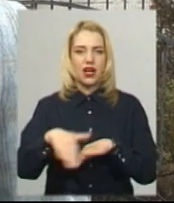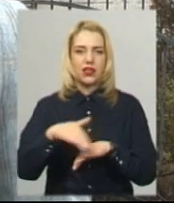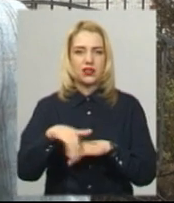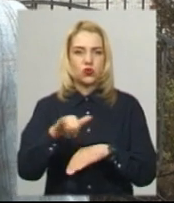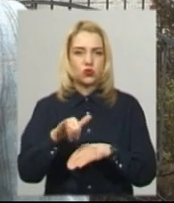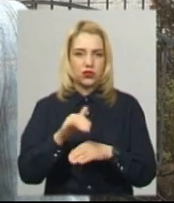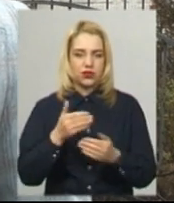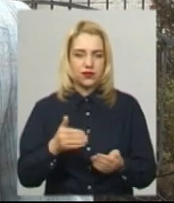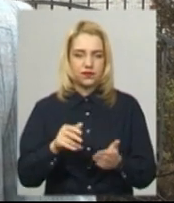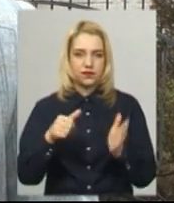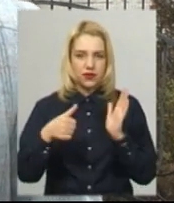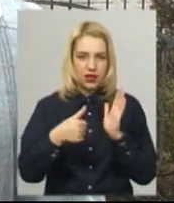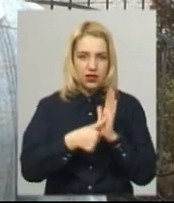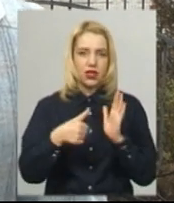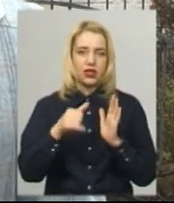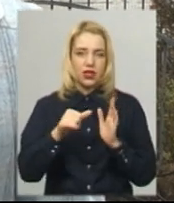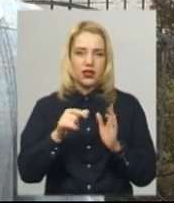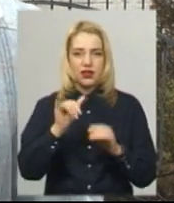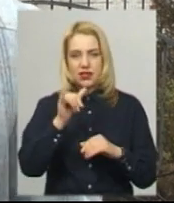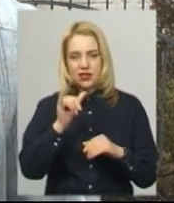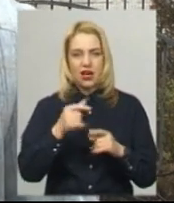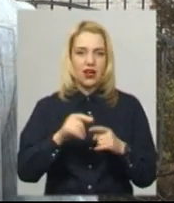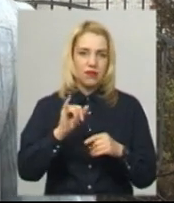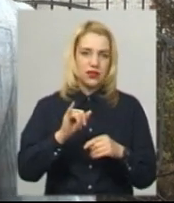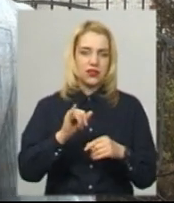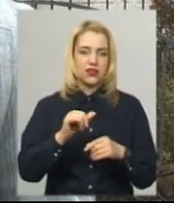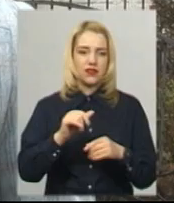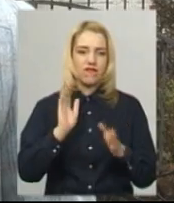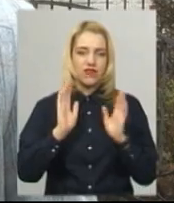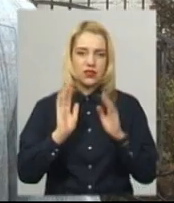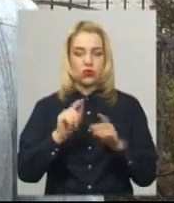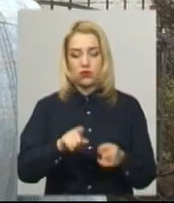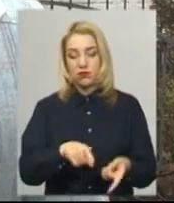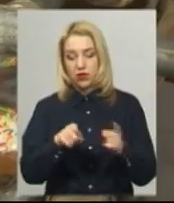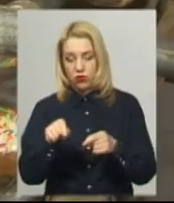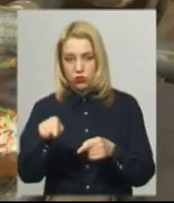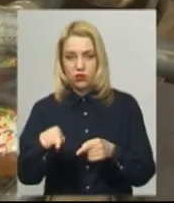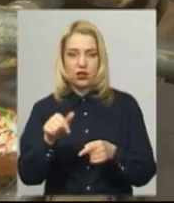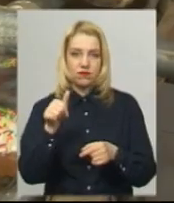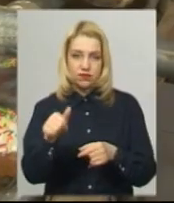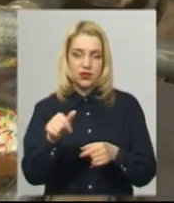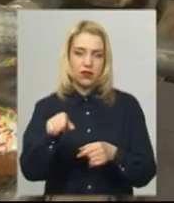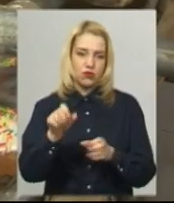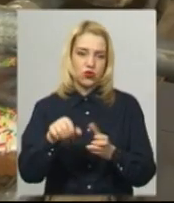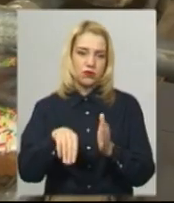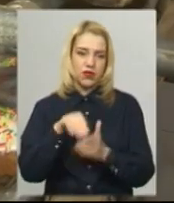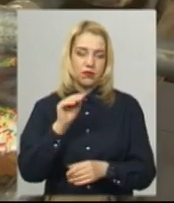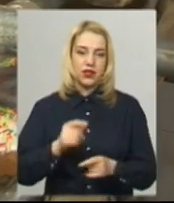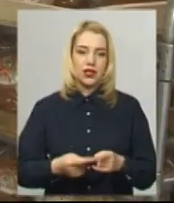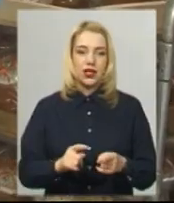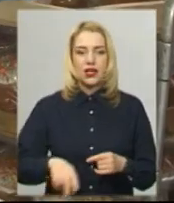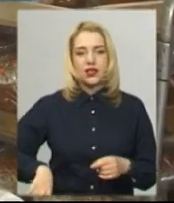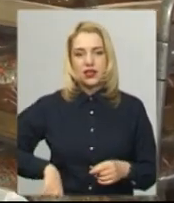Інстаграм, за якими можуть клієнти перейти і придбати необхідну продукцію. Директор приватного підприємства